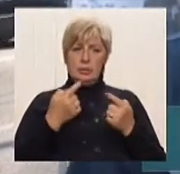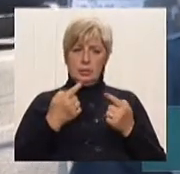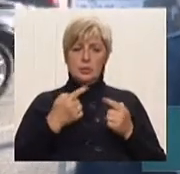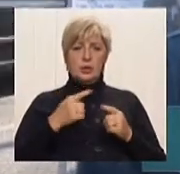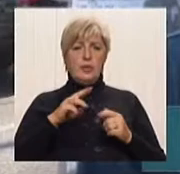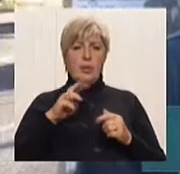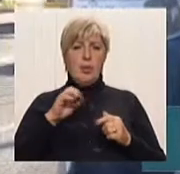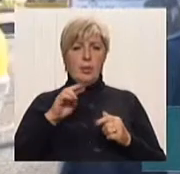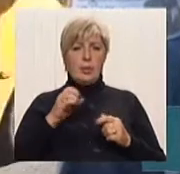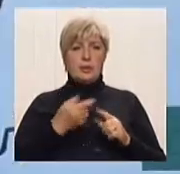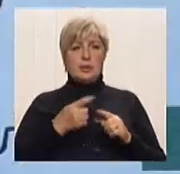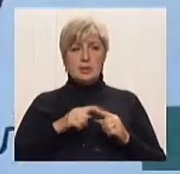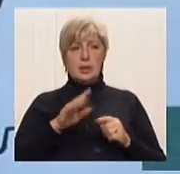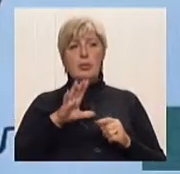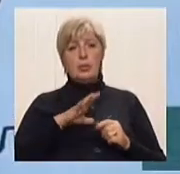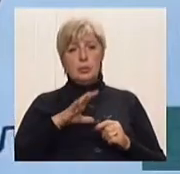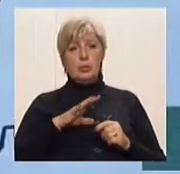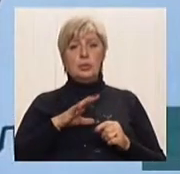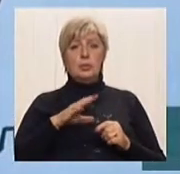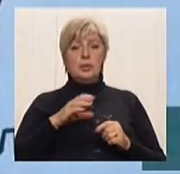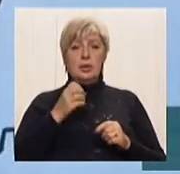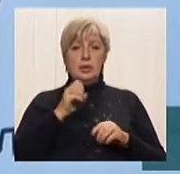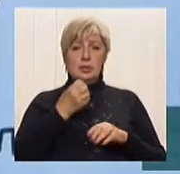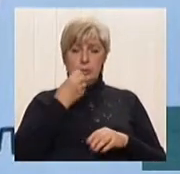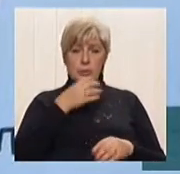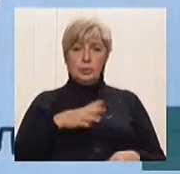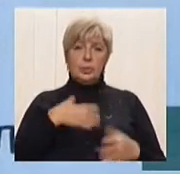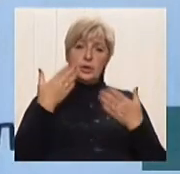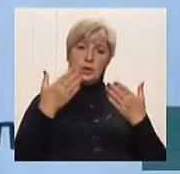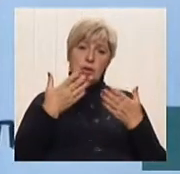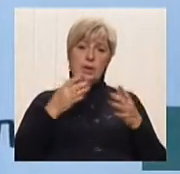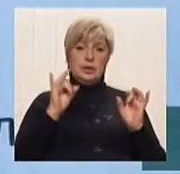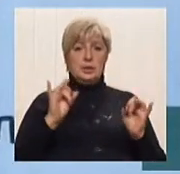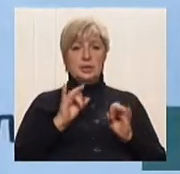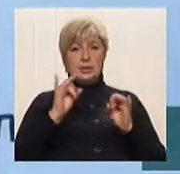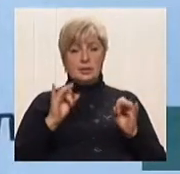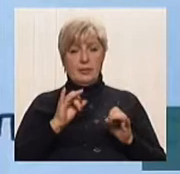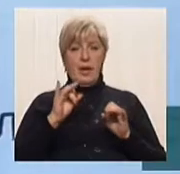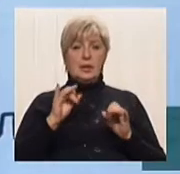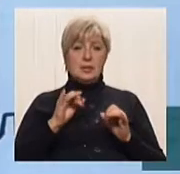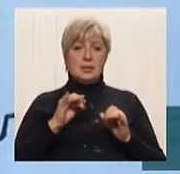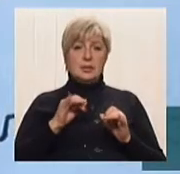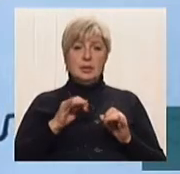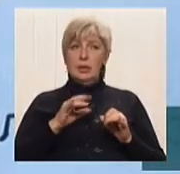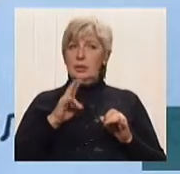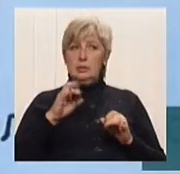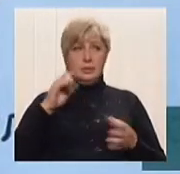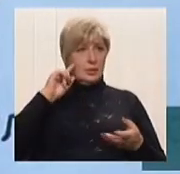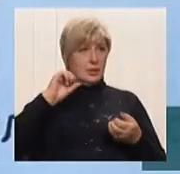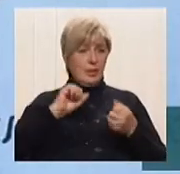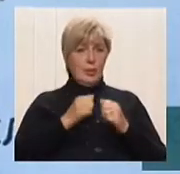позначені, це було б дуже добре. Читати читав, інтересувався, але... Є права, звісно, запомніть одразу,